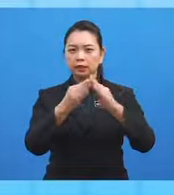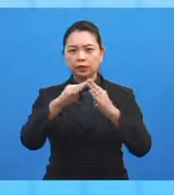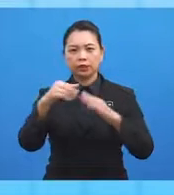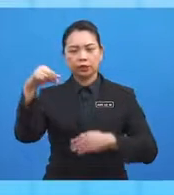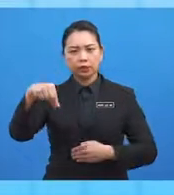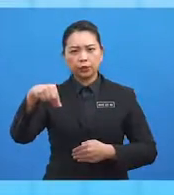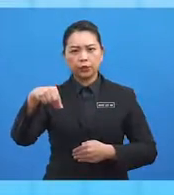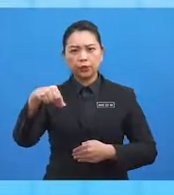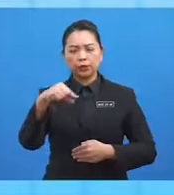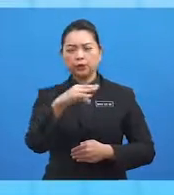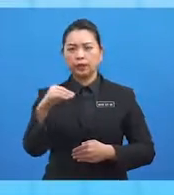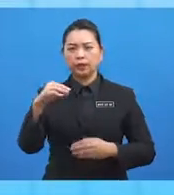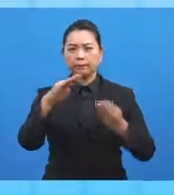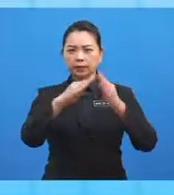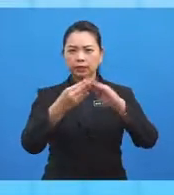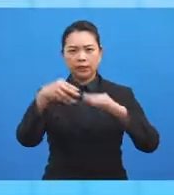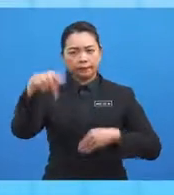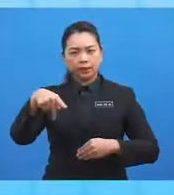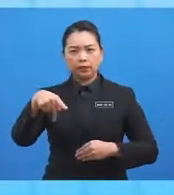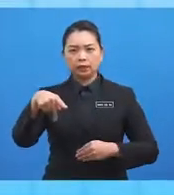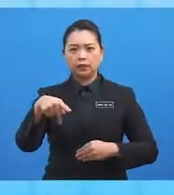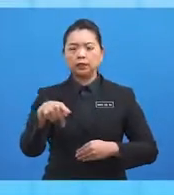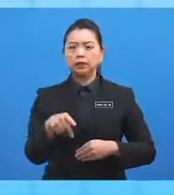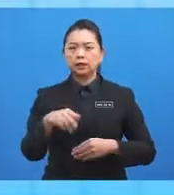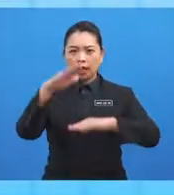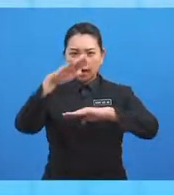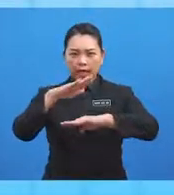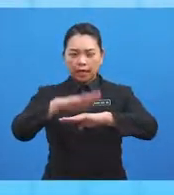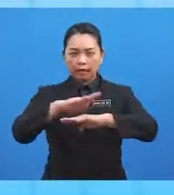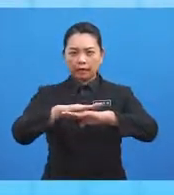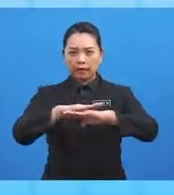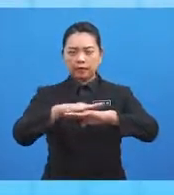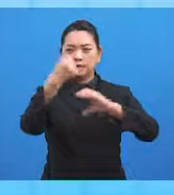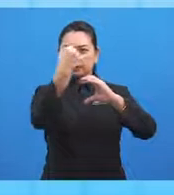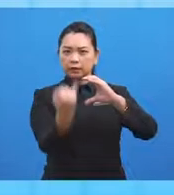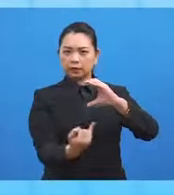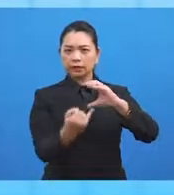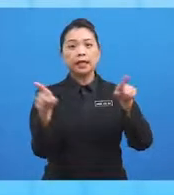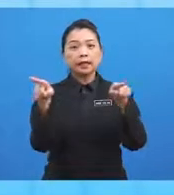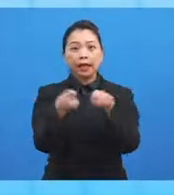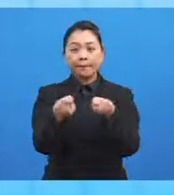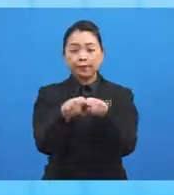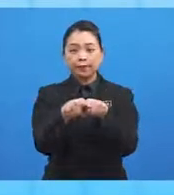bandar P dan bandar Q terletak di atas meridian yang sama.